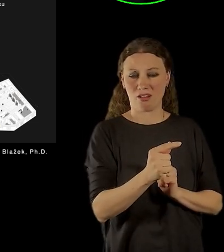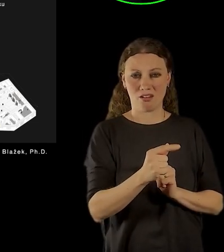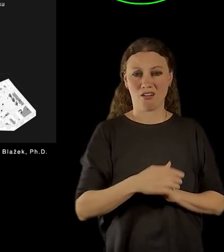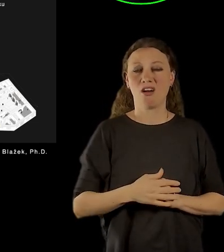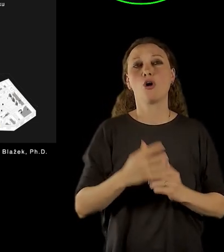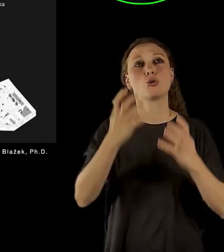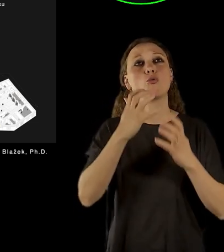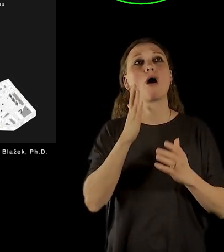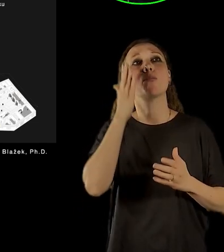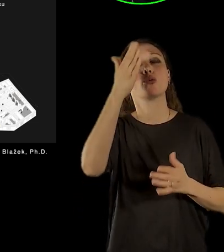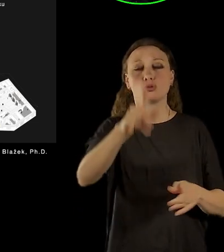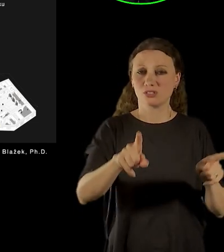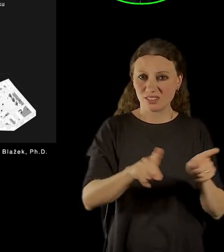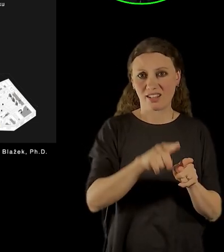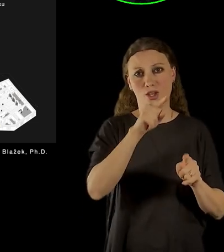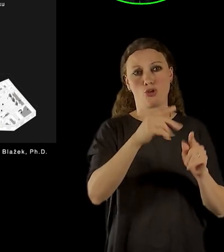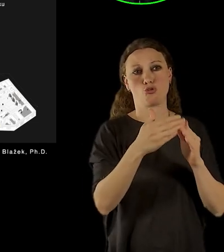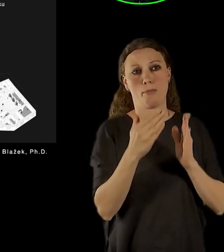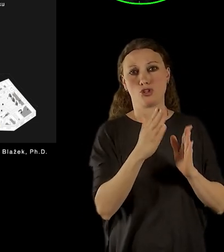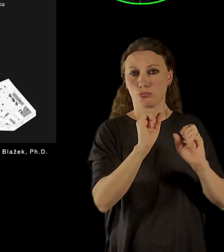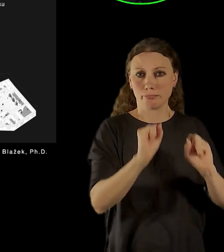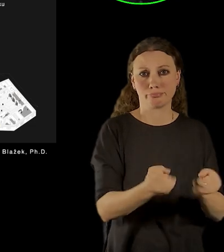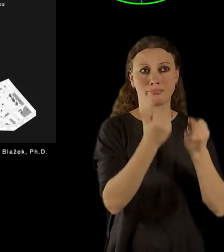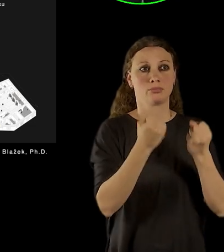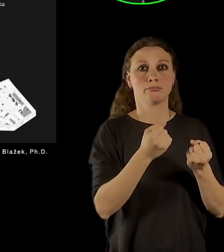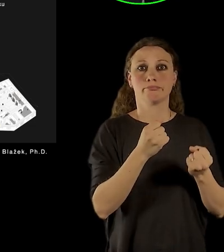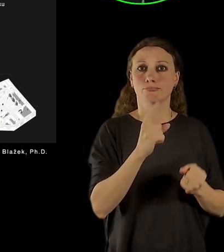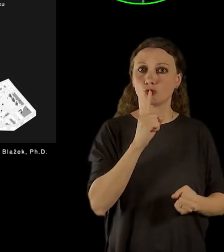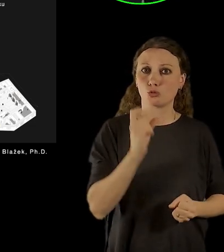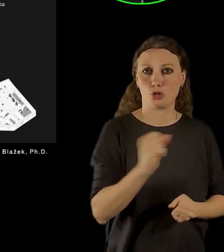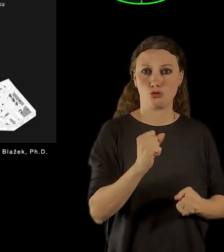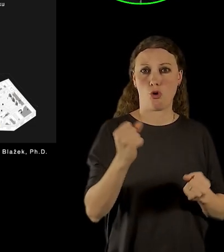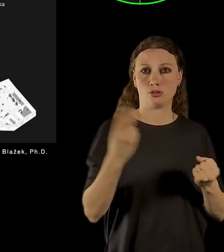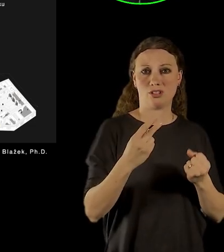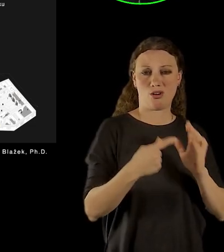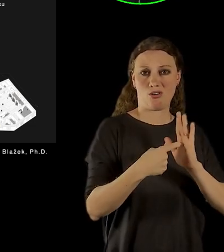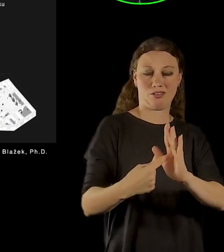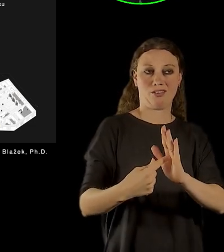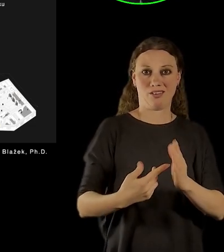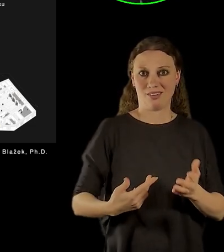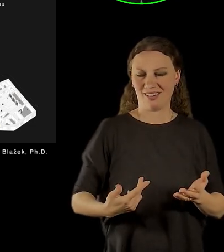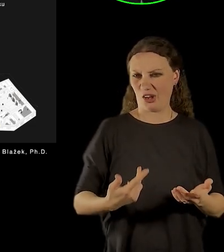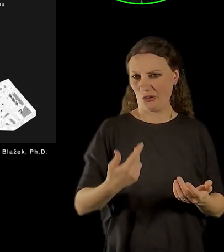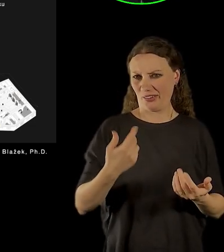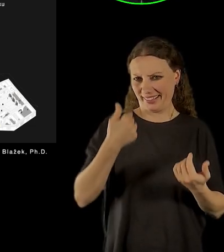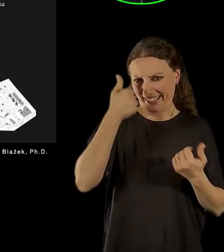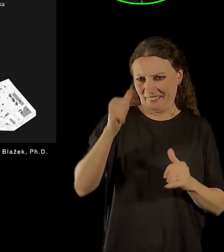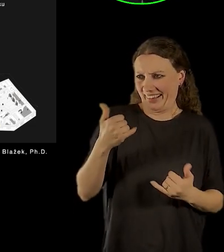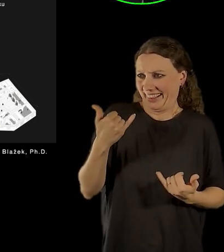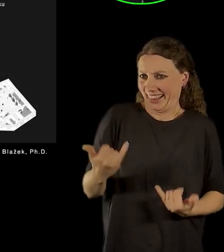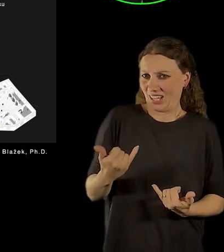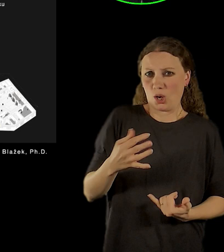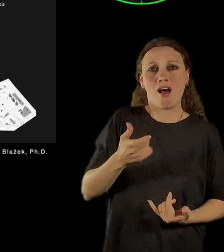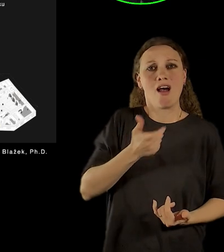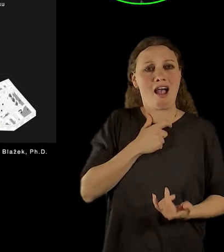místem, kde bude moct být vytvořená autentická expozice. je to vlastně absurdní, že není přístupné, když se jedná skutečně o